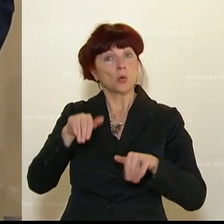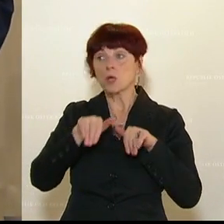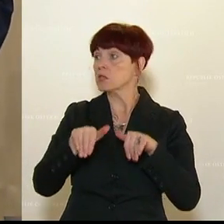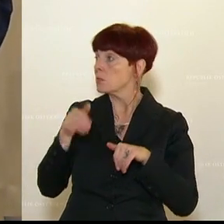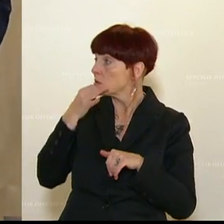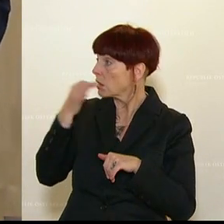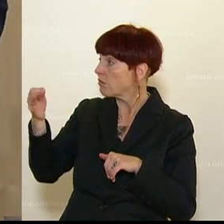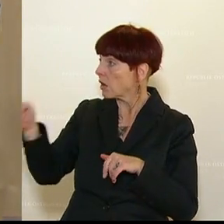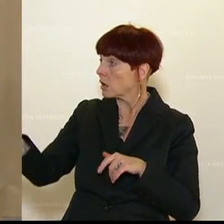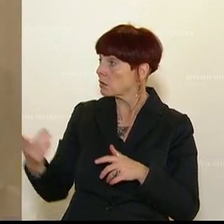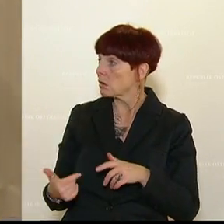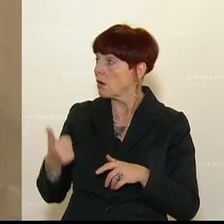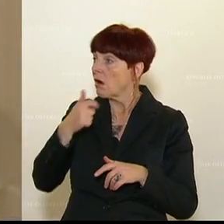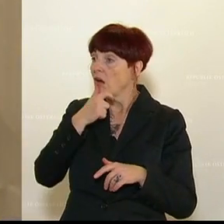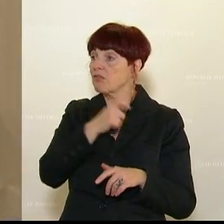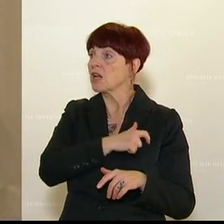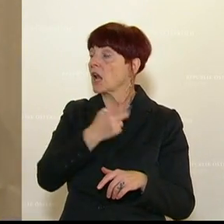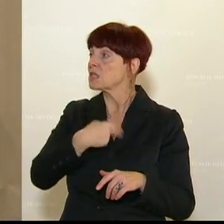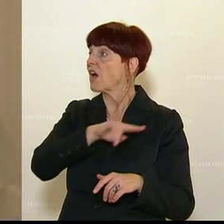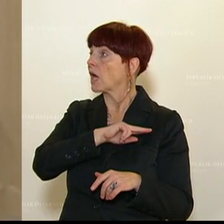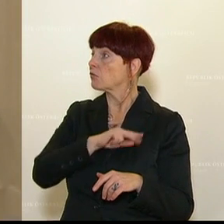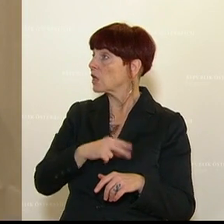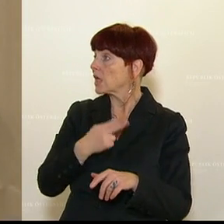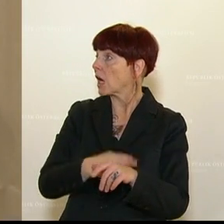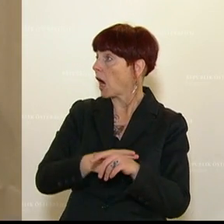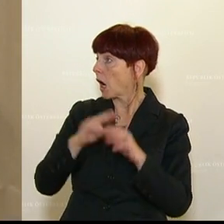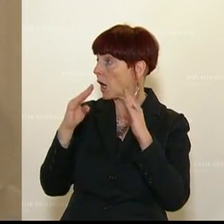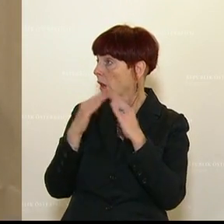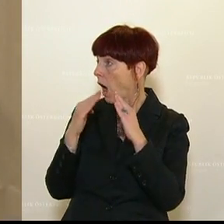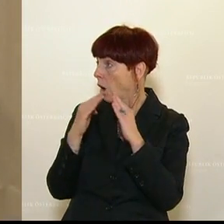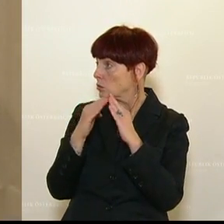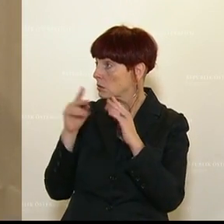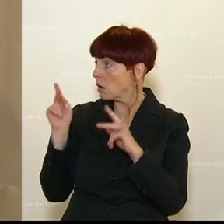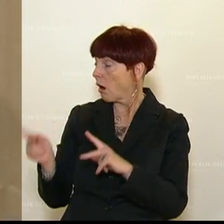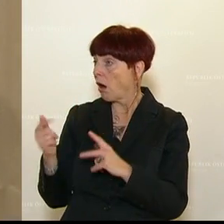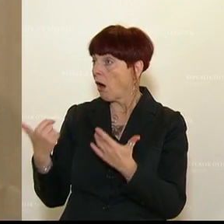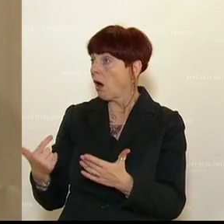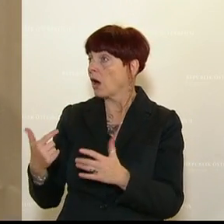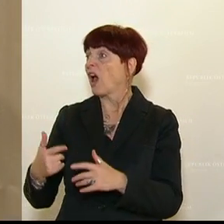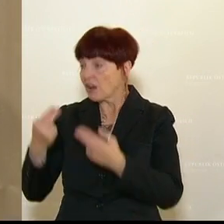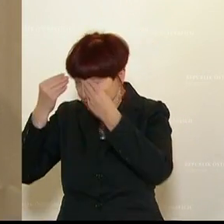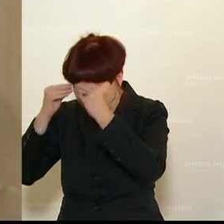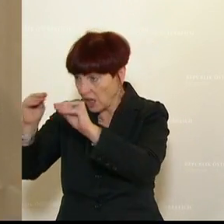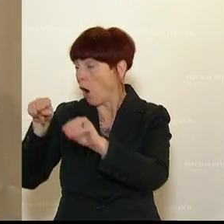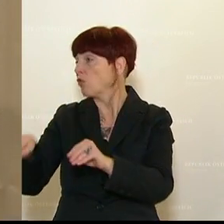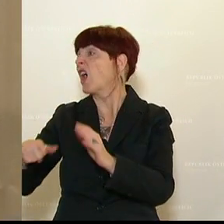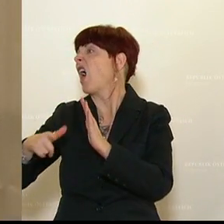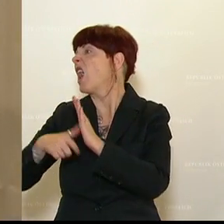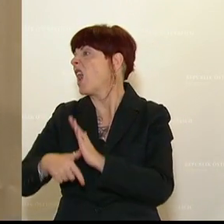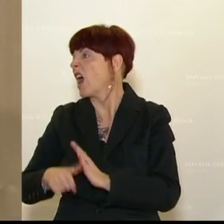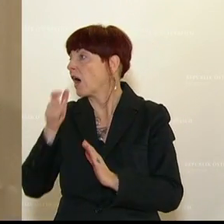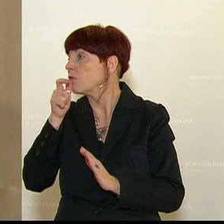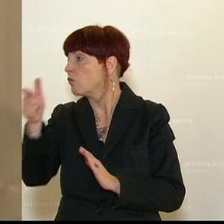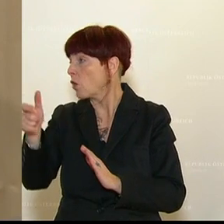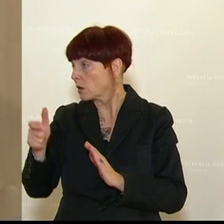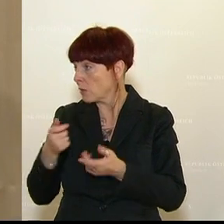ein Finanzverantwortlicher in einem Krankenhaus, kann der sich auf Worthülsenversprechen von einem Politiker verlassen oder muss der ein Budget